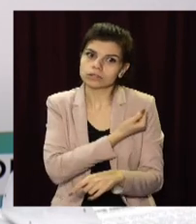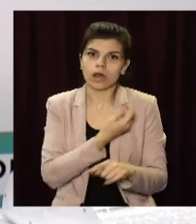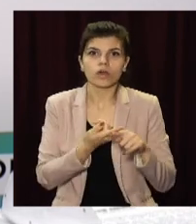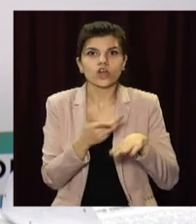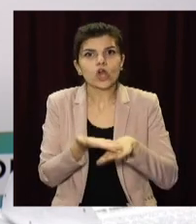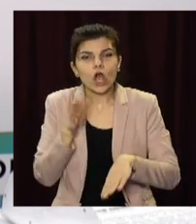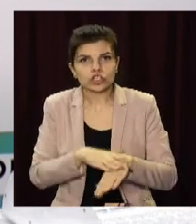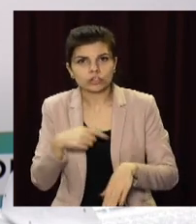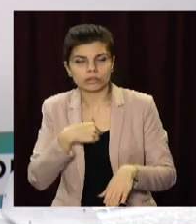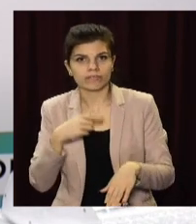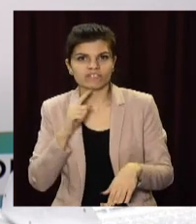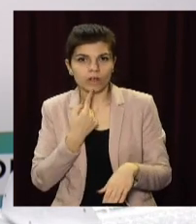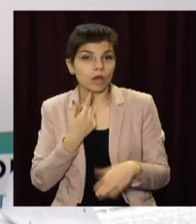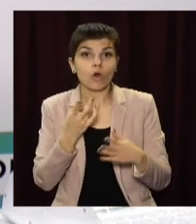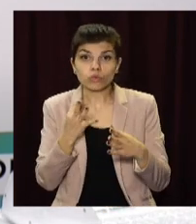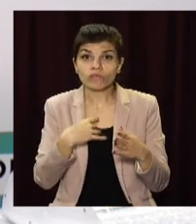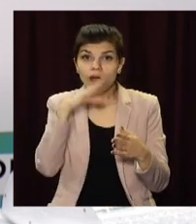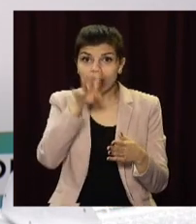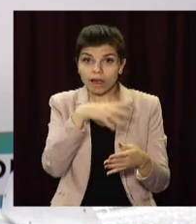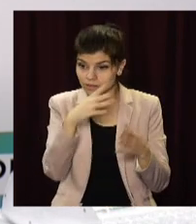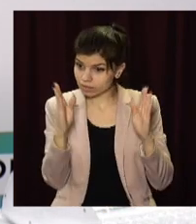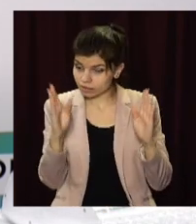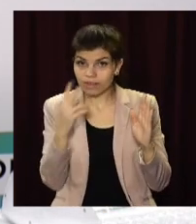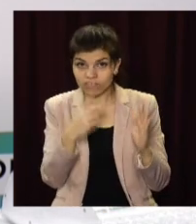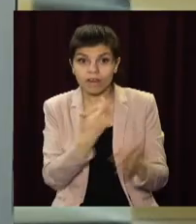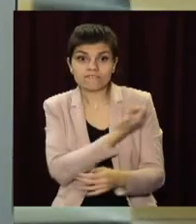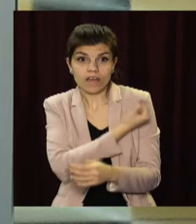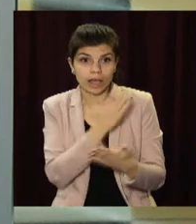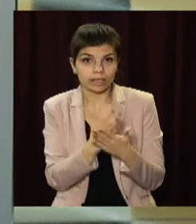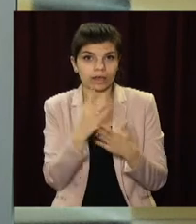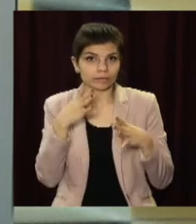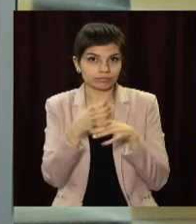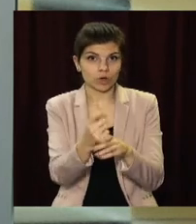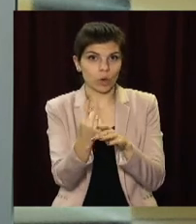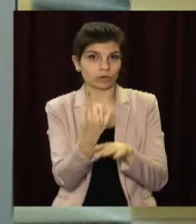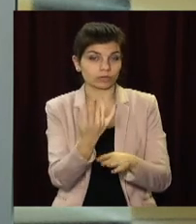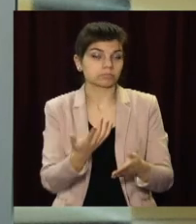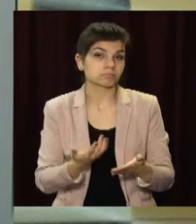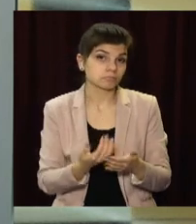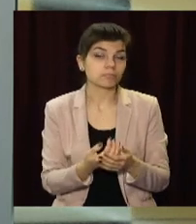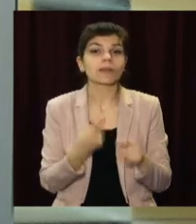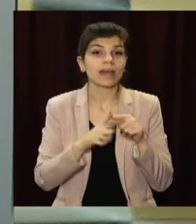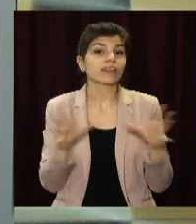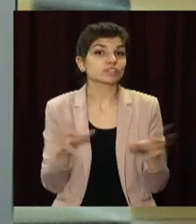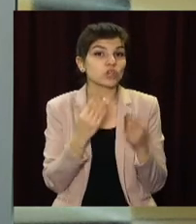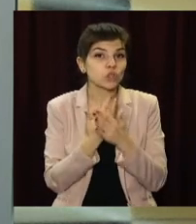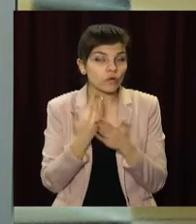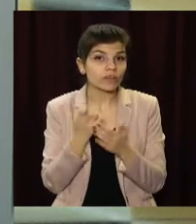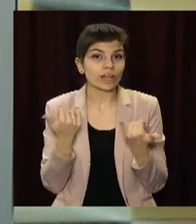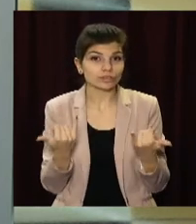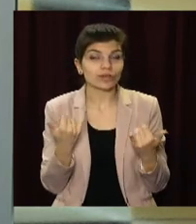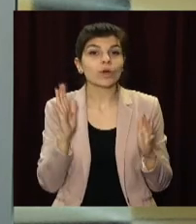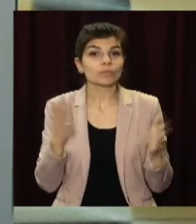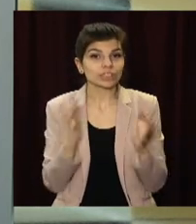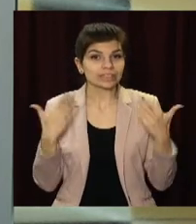важлива. На сьогоднішній календар наш вже предусмотріли однократну вакцинацію. Це всі новини на цю годину. Бережіть себе та будьте